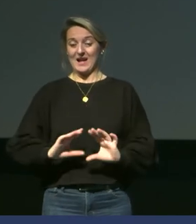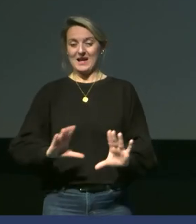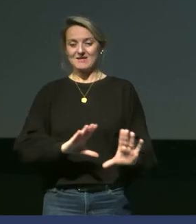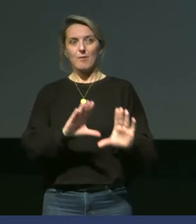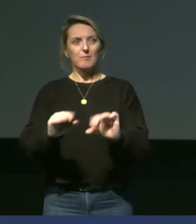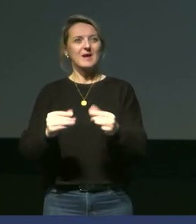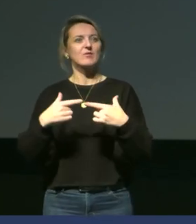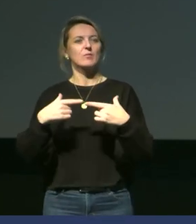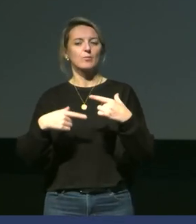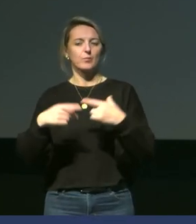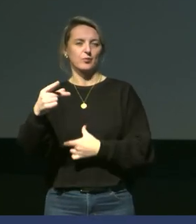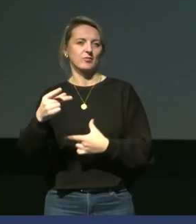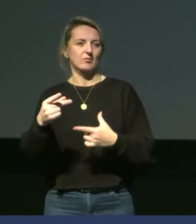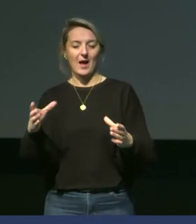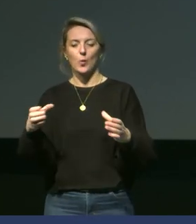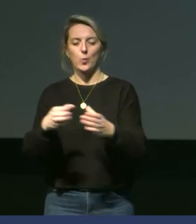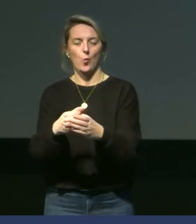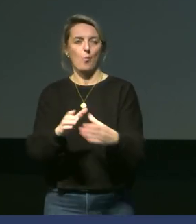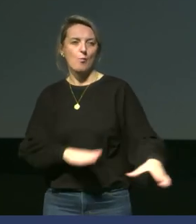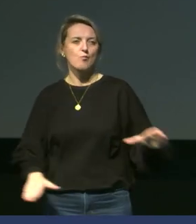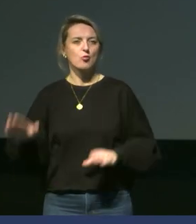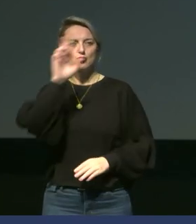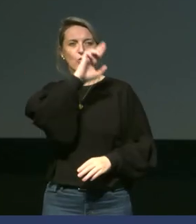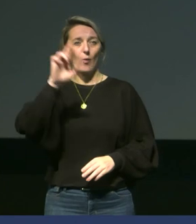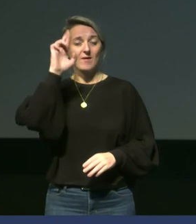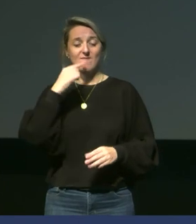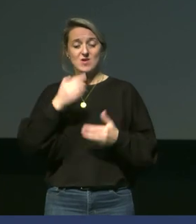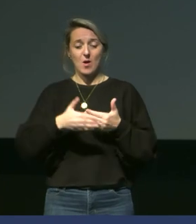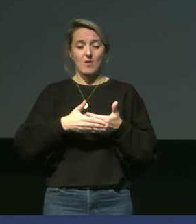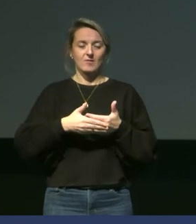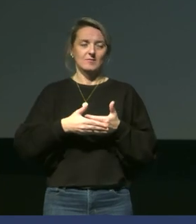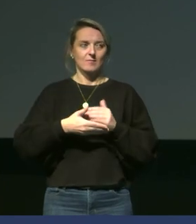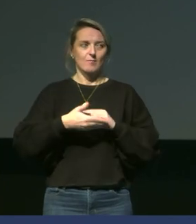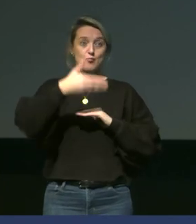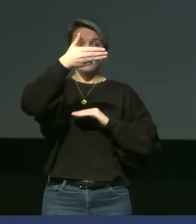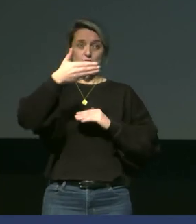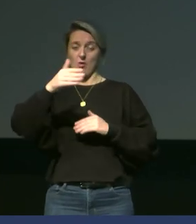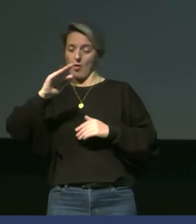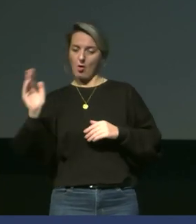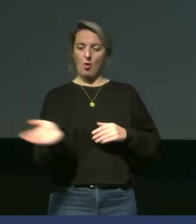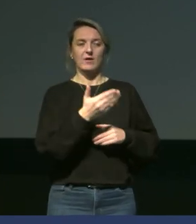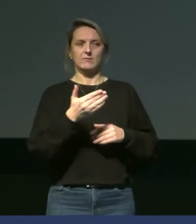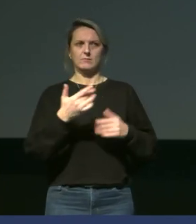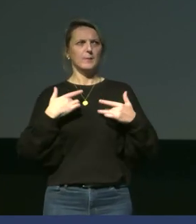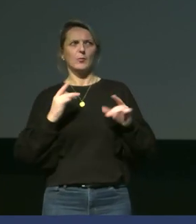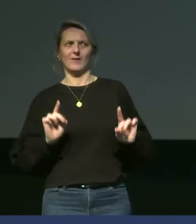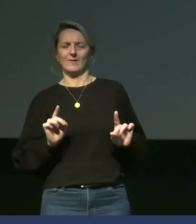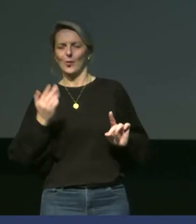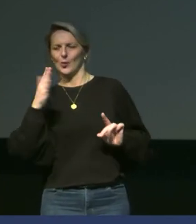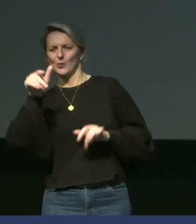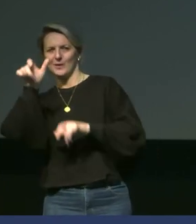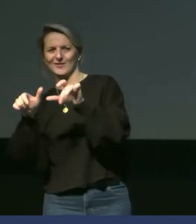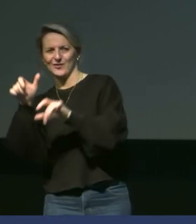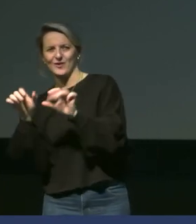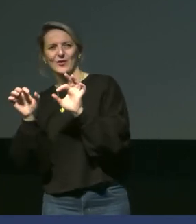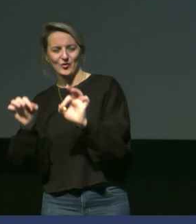la colonie de manchots royaux présente là-bas. Donc, on a cassé des murs. Enfin, pas moi, mais il y a des personnes de l'infrastructure